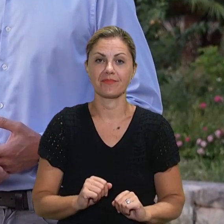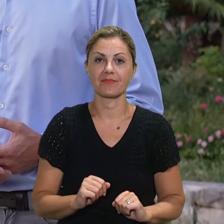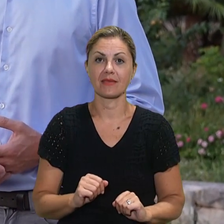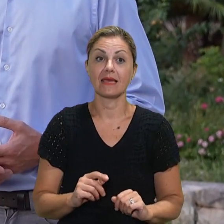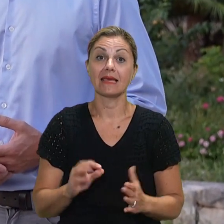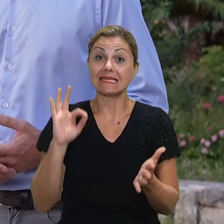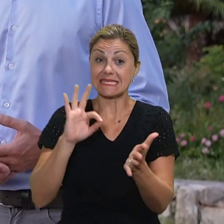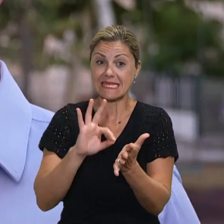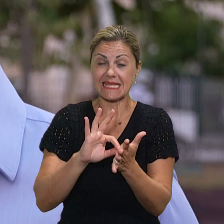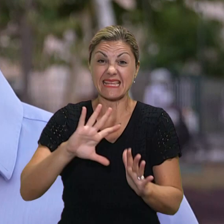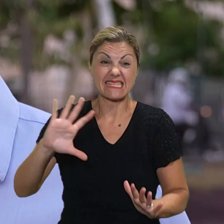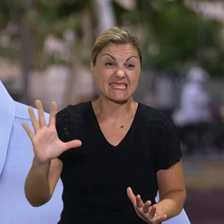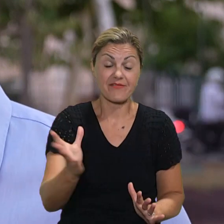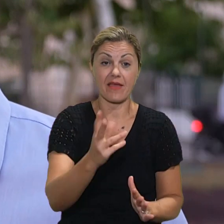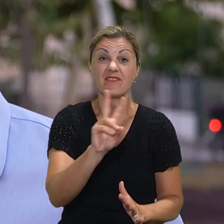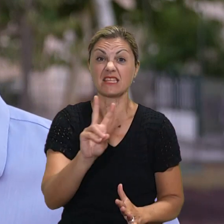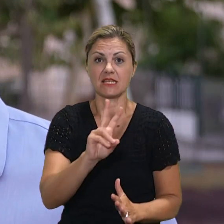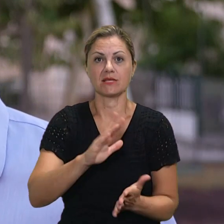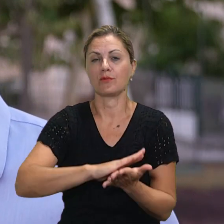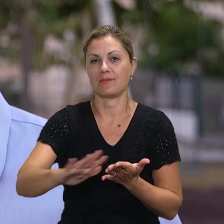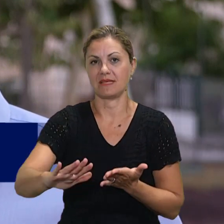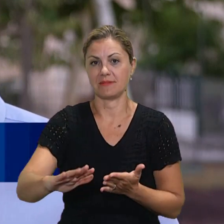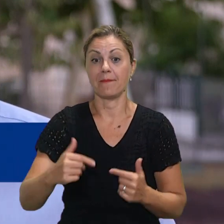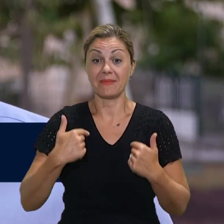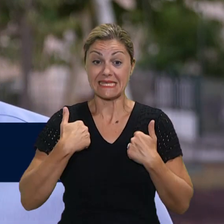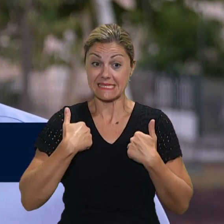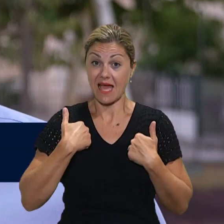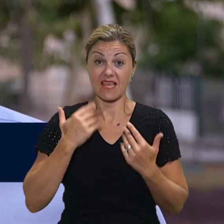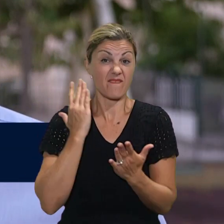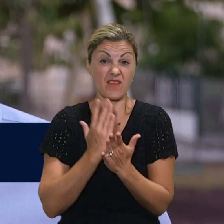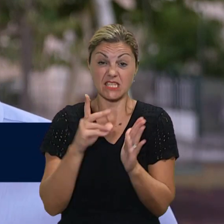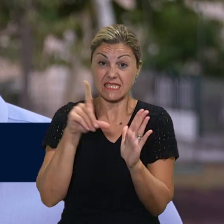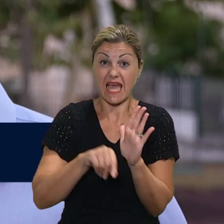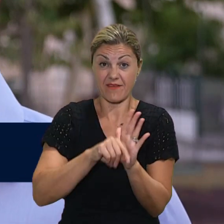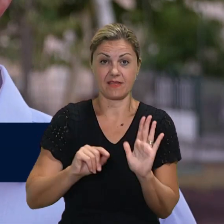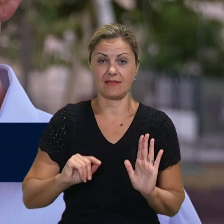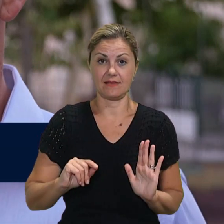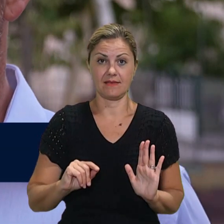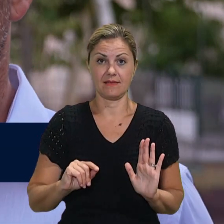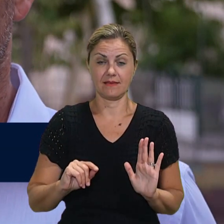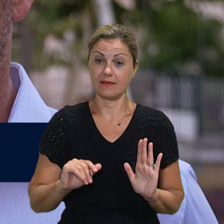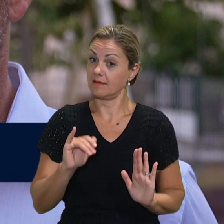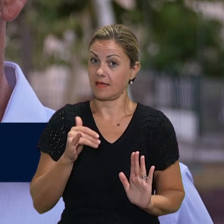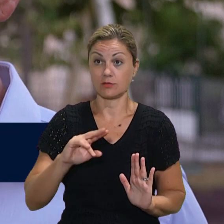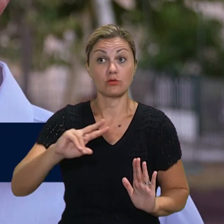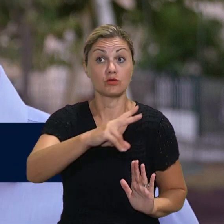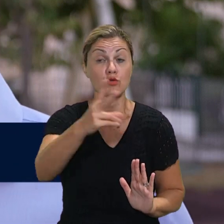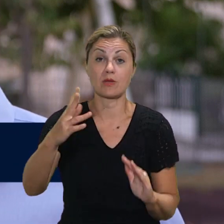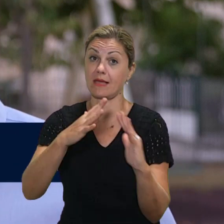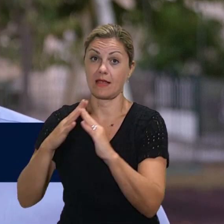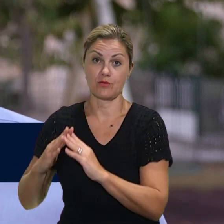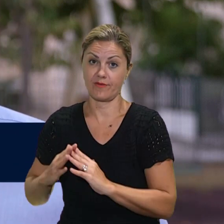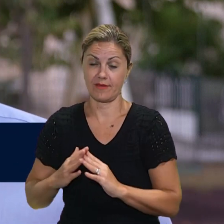sve vrtiće besplatnima. Sada smo među 5-16 gradova u Hrvatskoj koliko roditelji participiraju. Sigurno da je krajnji cilj da imamo